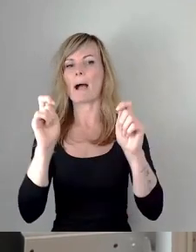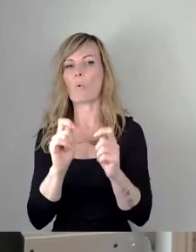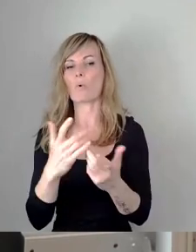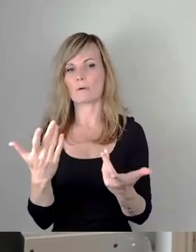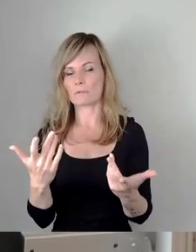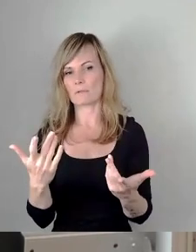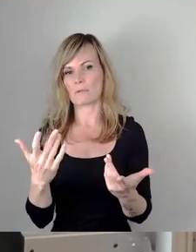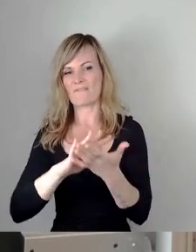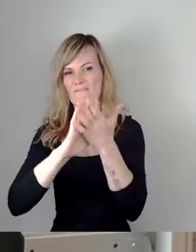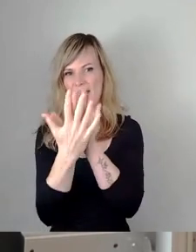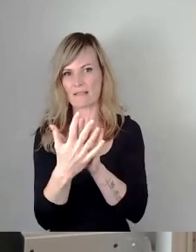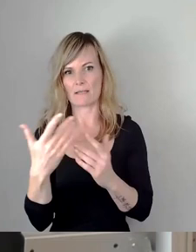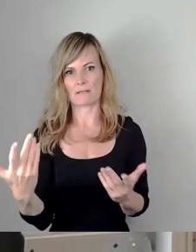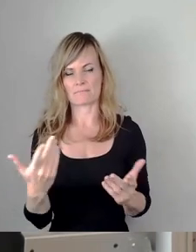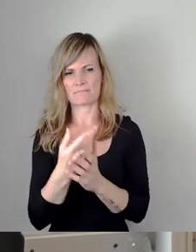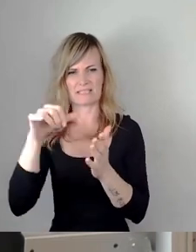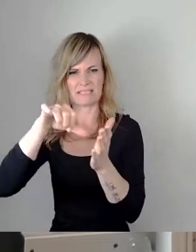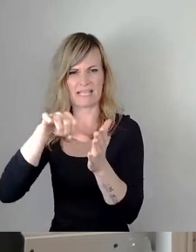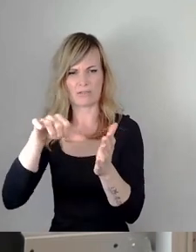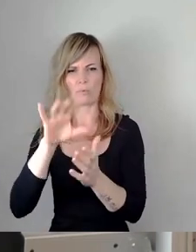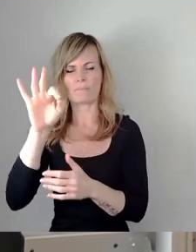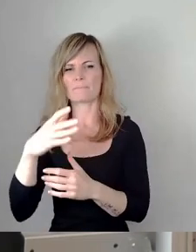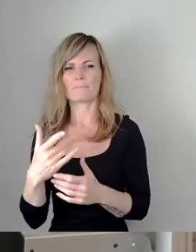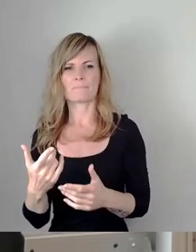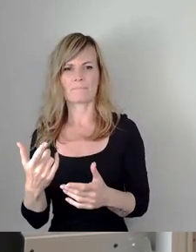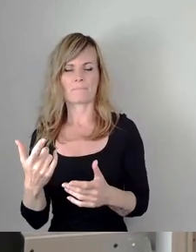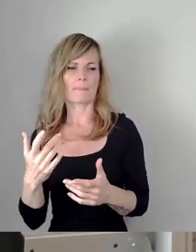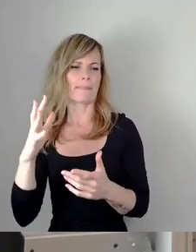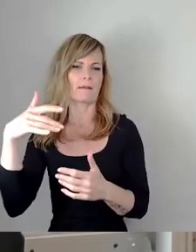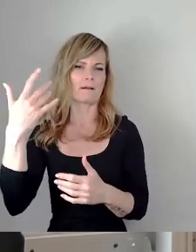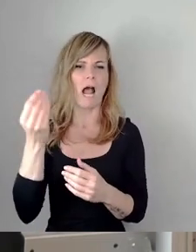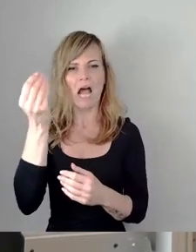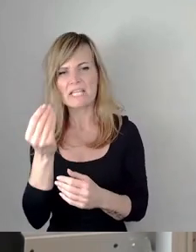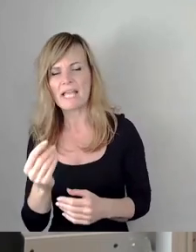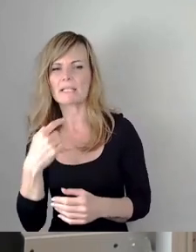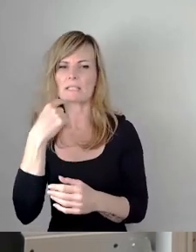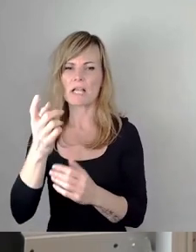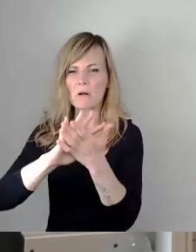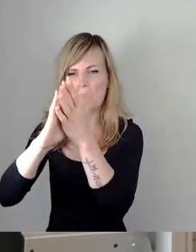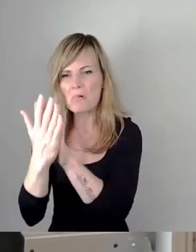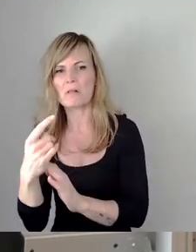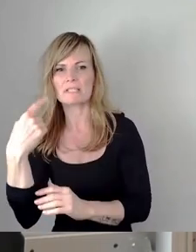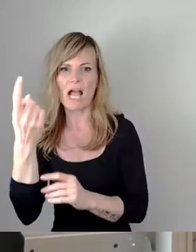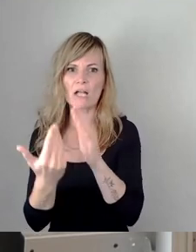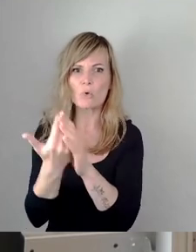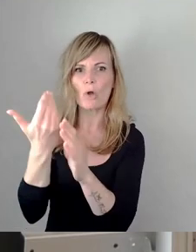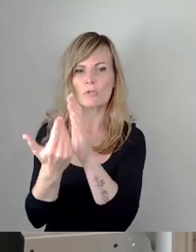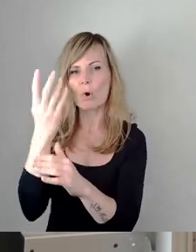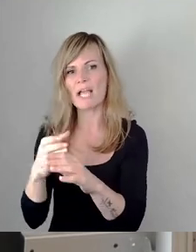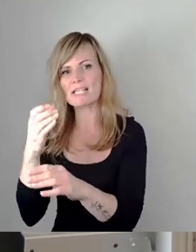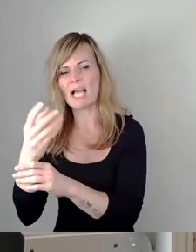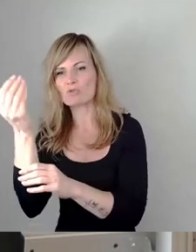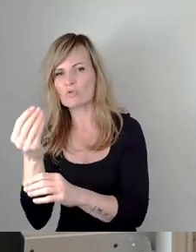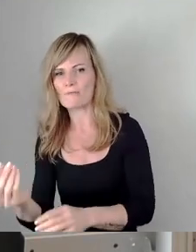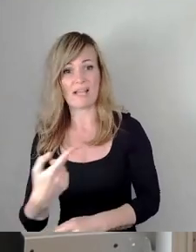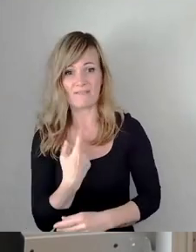die da irgendwo im Zentrum für Baukultur beim kühlen Getränkabend von Architekten besprochen wird, findet auf meinem Schreiblichen statt. Wir bauen mit